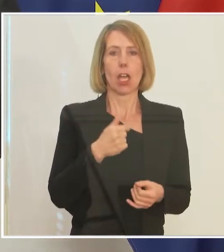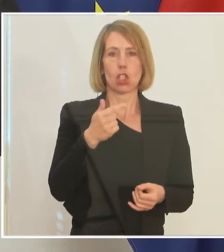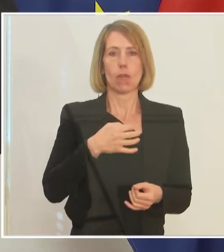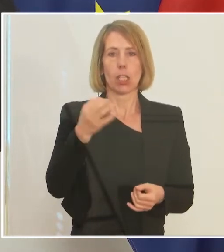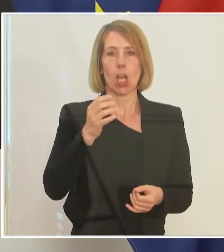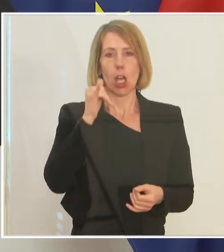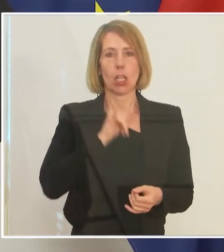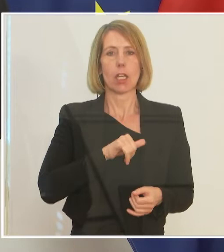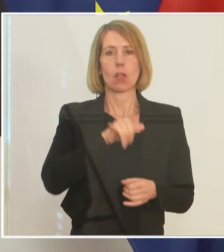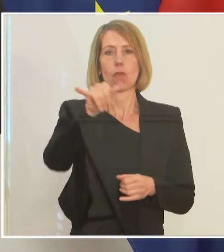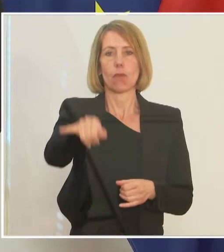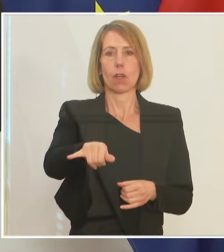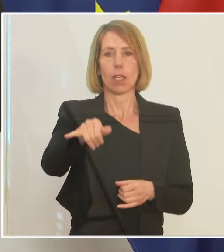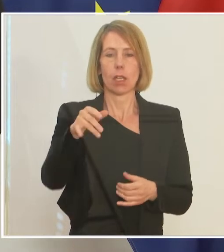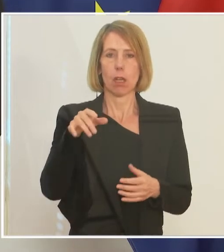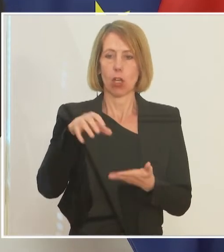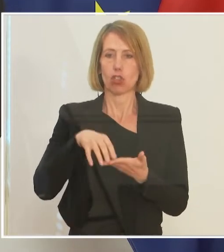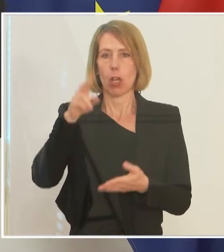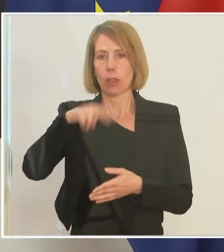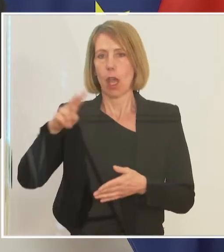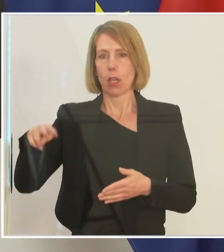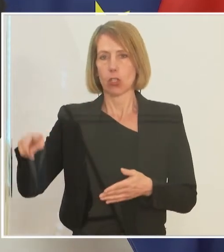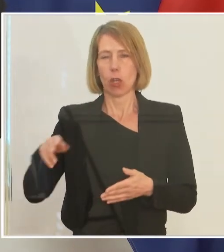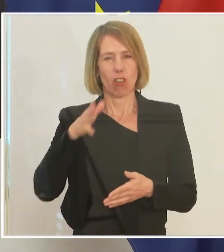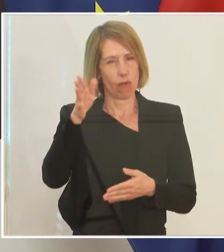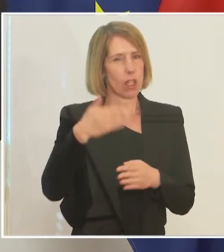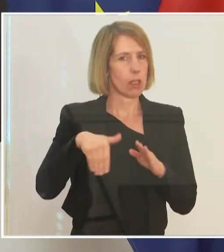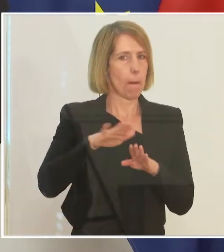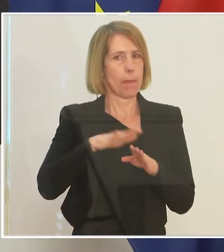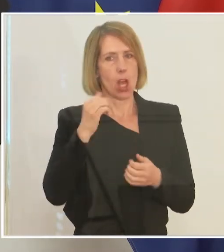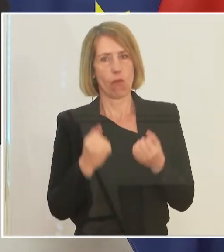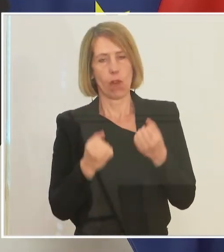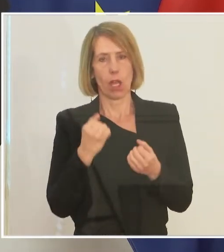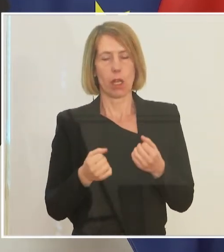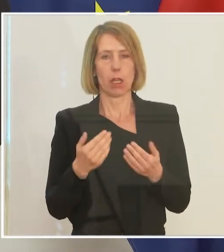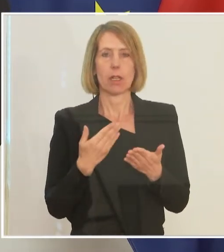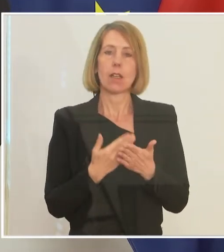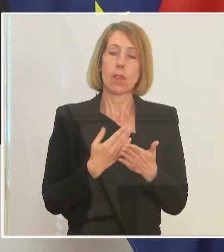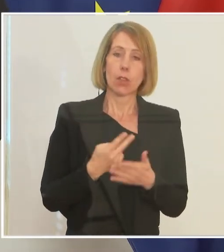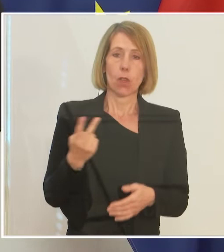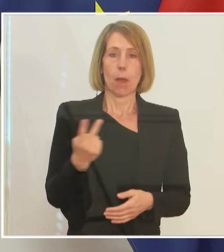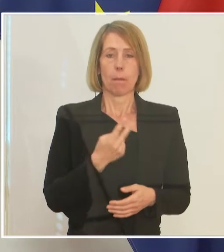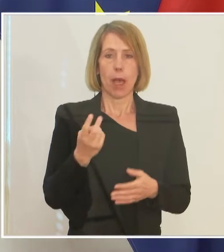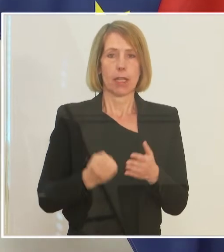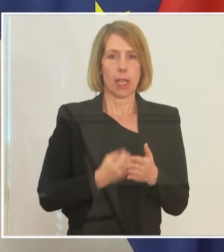die an, auch schwieriger wird. Also muss man hier auch schauen, dass man diese beiden Effekte